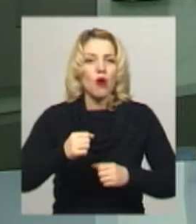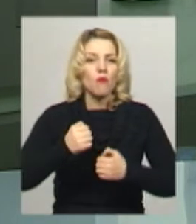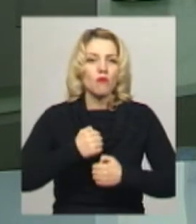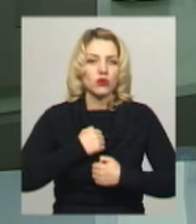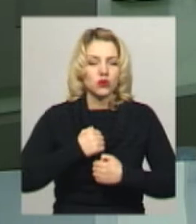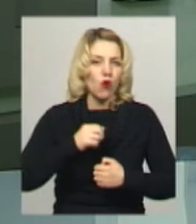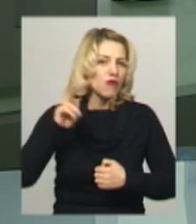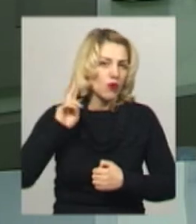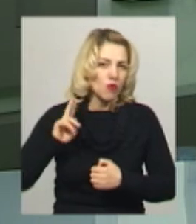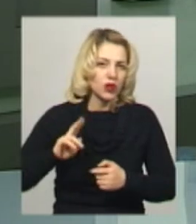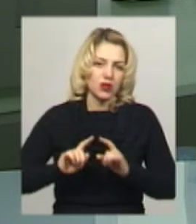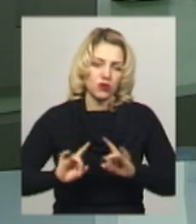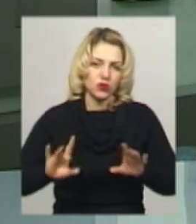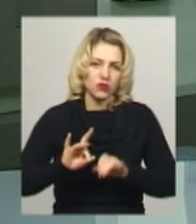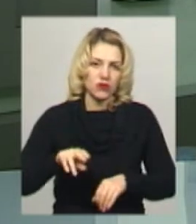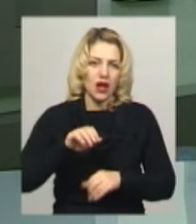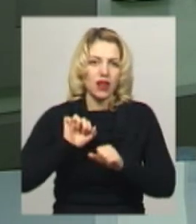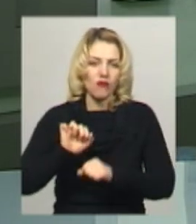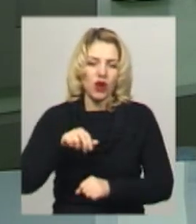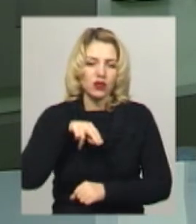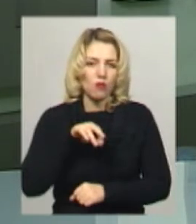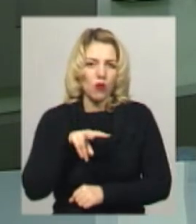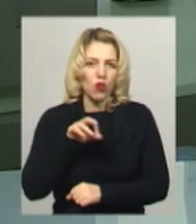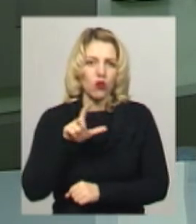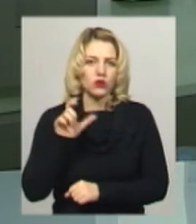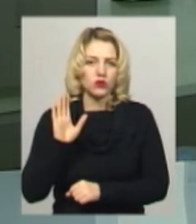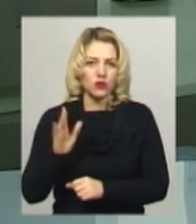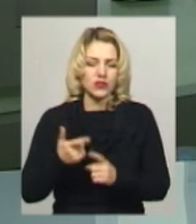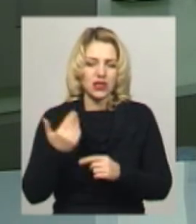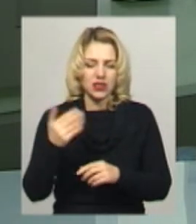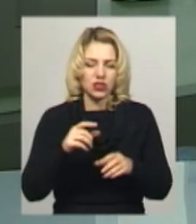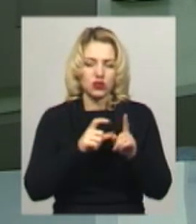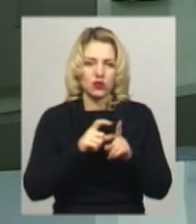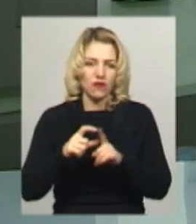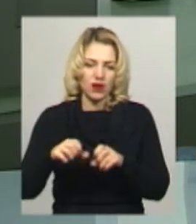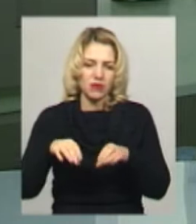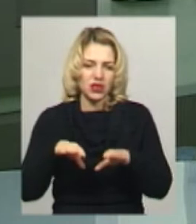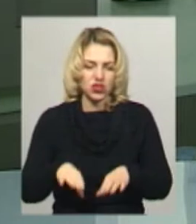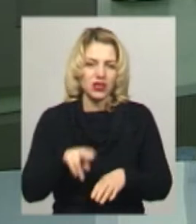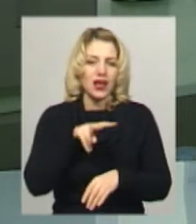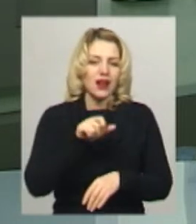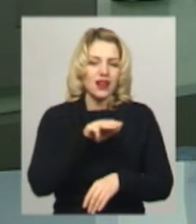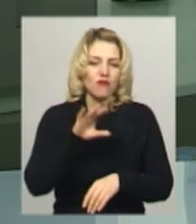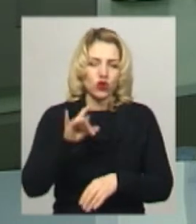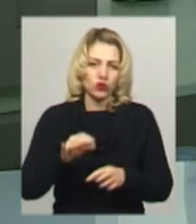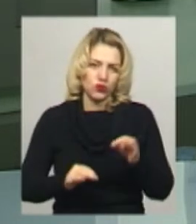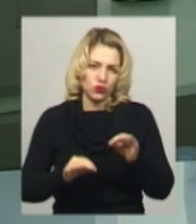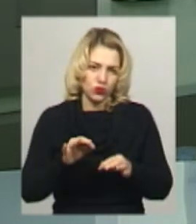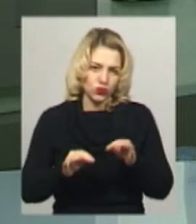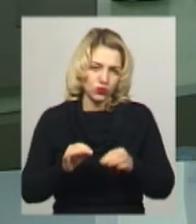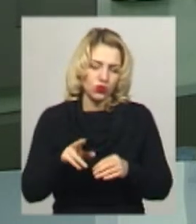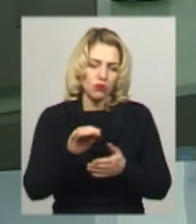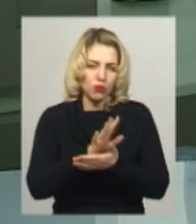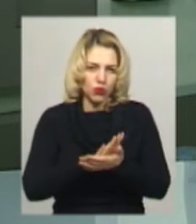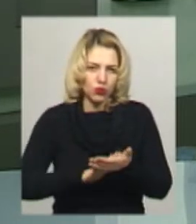Про це повідомляє адвокат Ніколай Полозов. За його словами, рішення Лефортовського районного суду про продовження тримання під вартою для